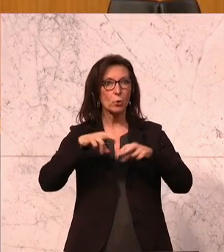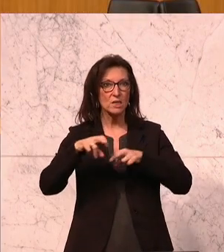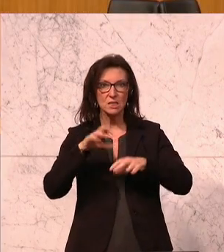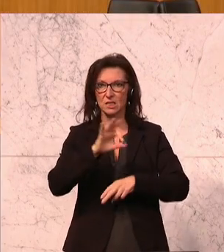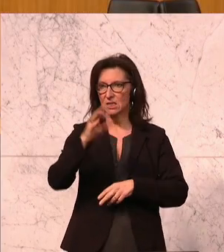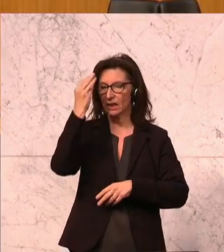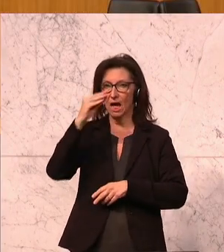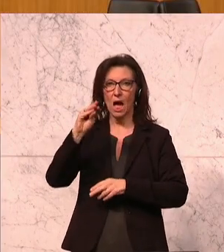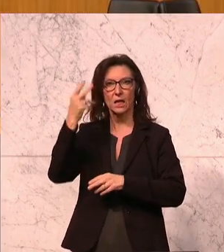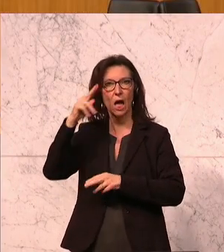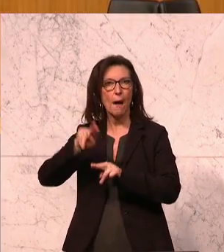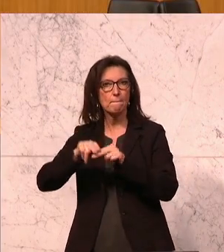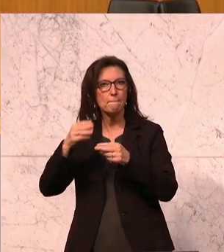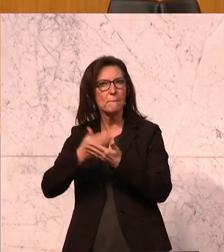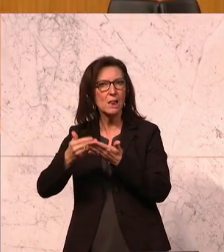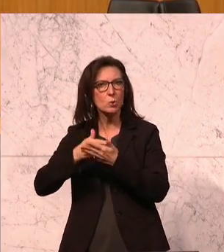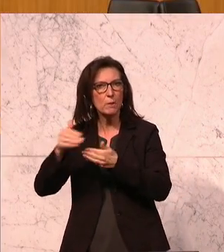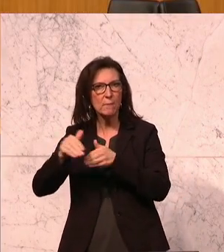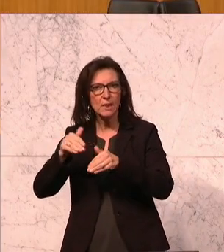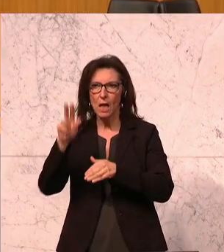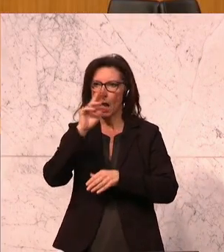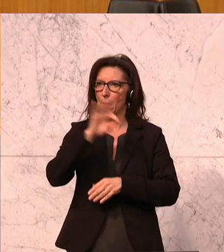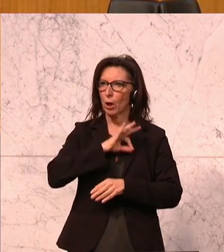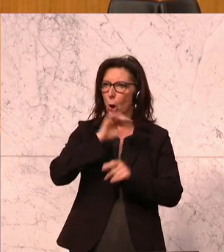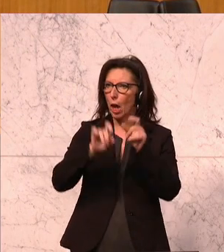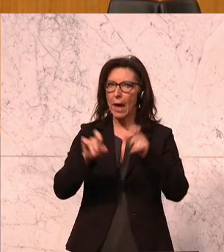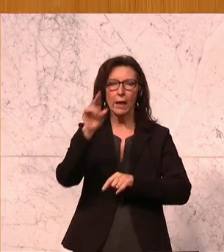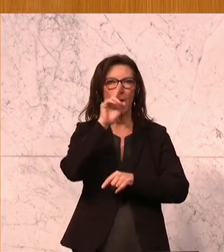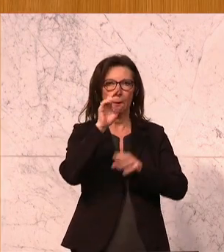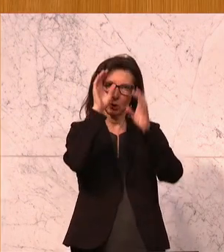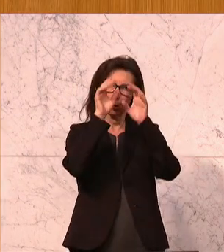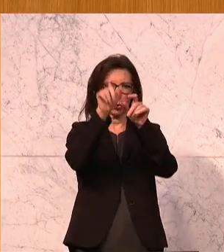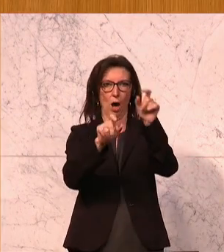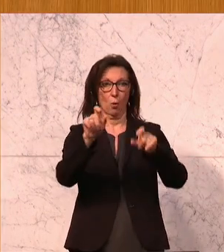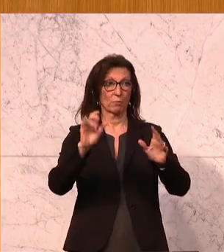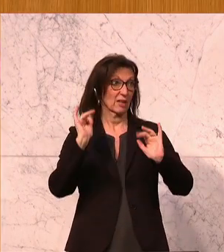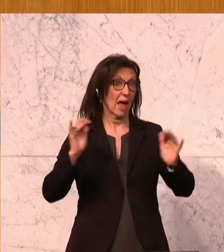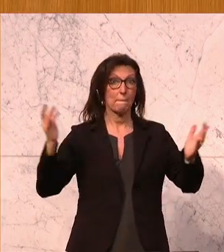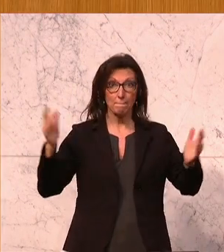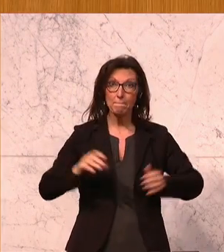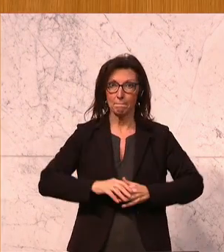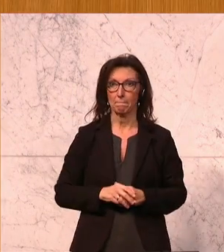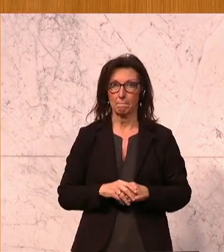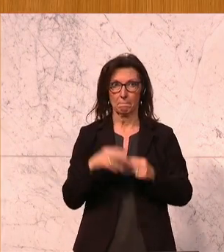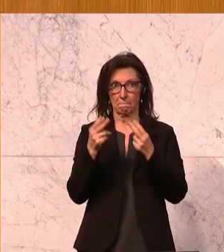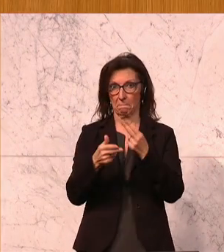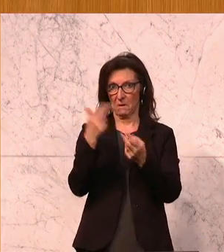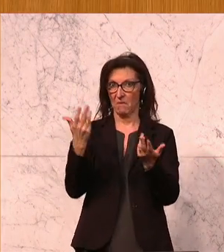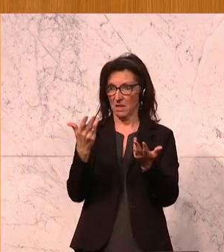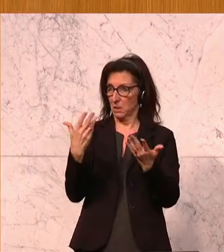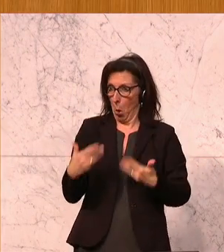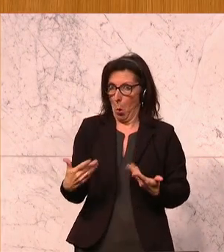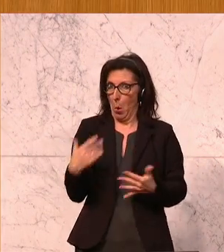sehr geehrter Bildungsminister, liebe Kolleginnen und Kollegen, liebe Zuschauerinnen und Zuschauer. Ja, wir sind jetzt fast schon am Ende dieses